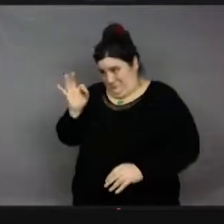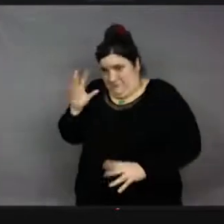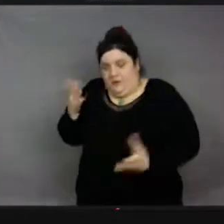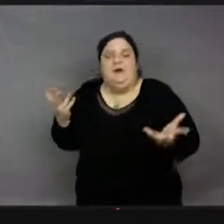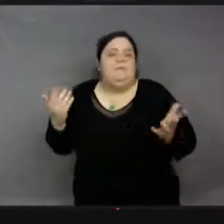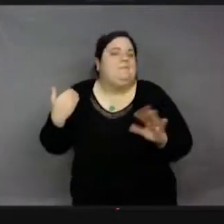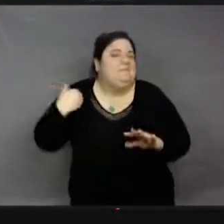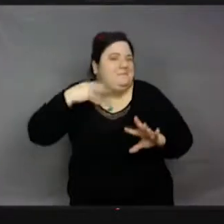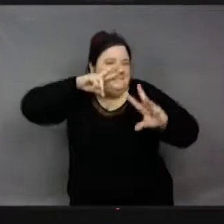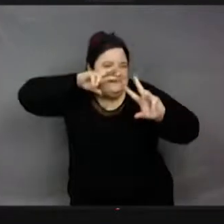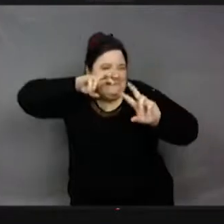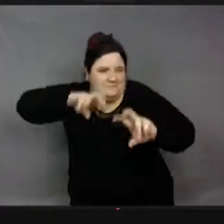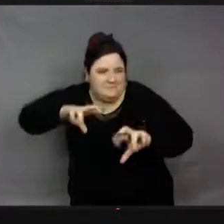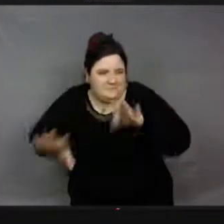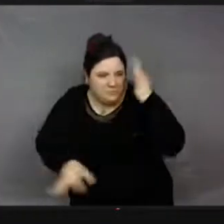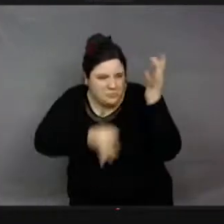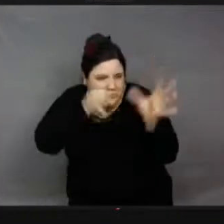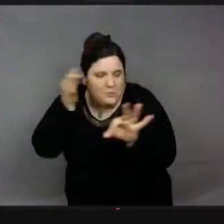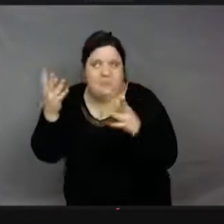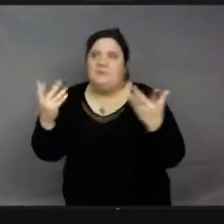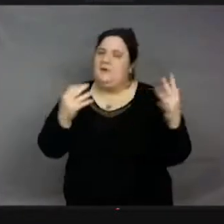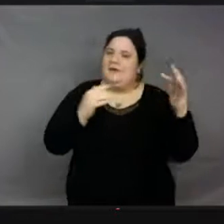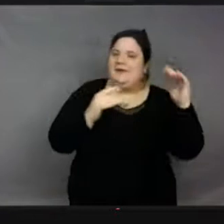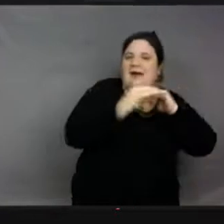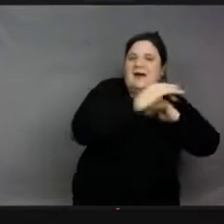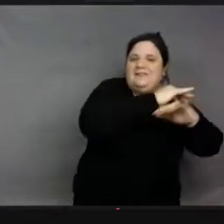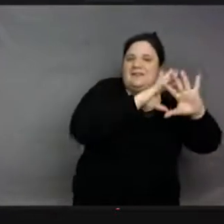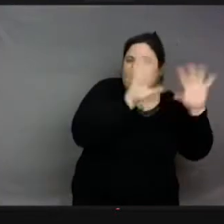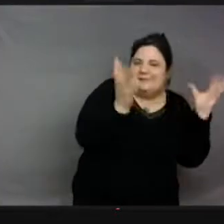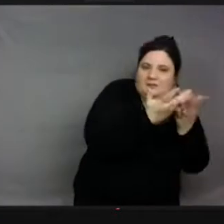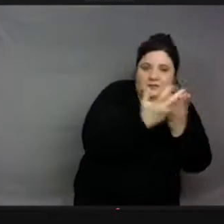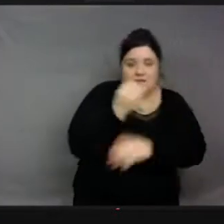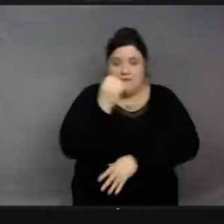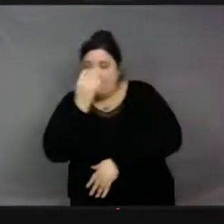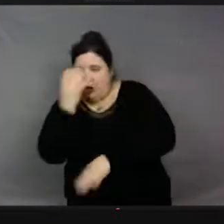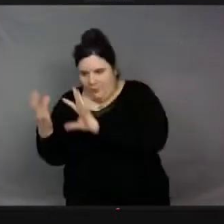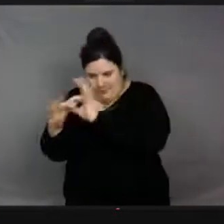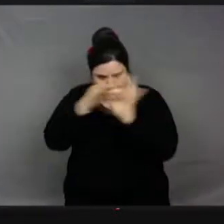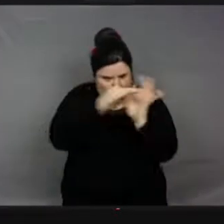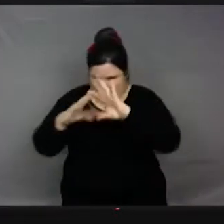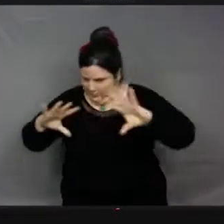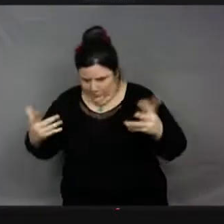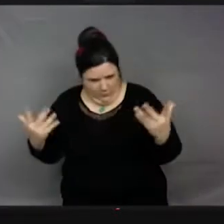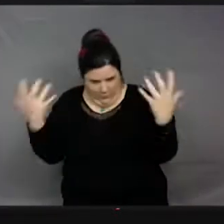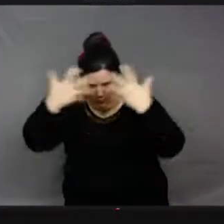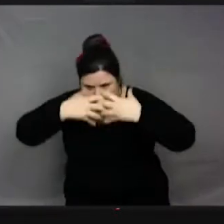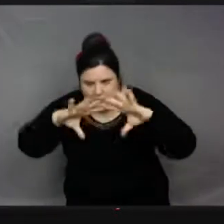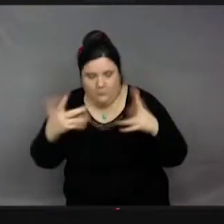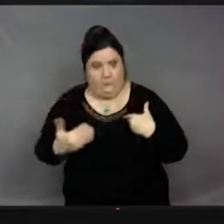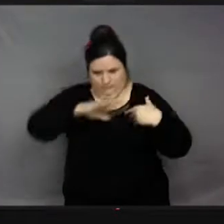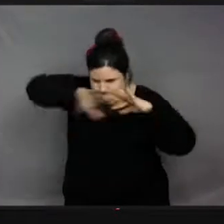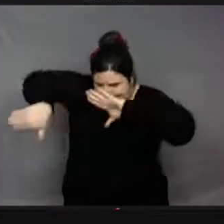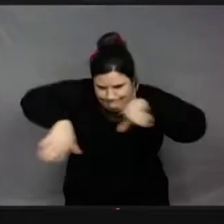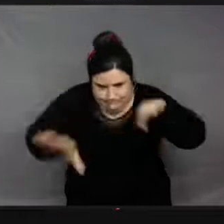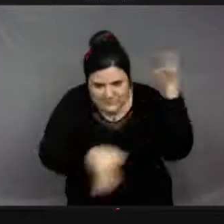'est-à plus on avance entre les liens insectes-fleurs, plus on découvre des trucs incroyables. On a même découvert que certaines